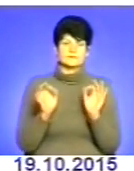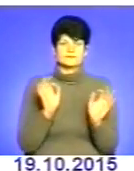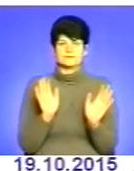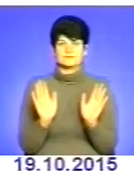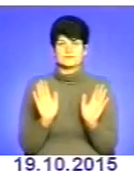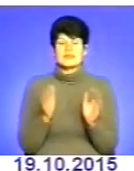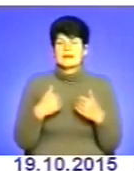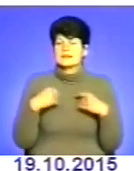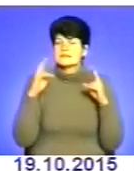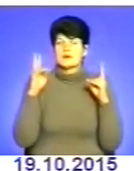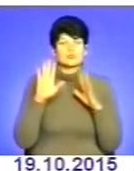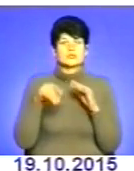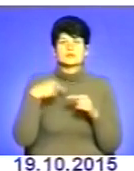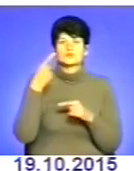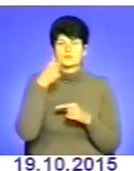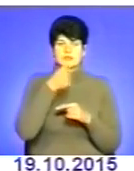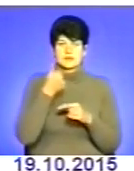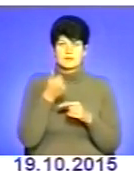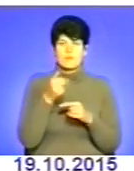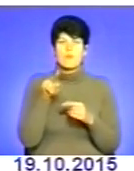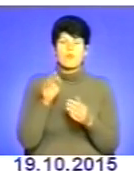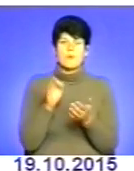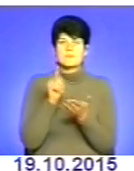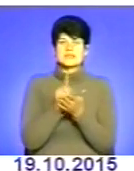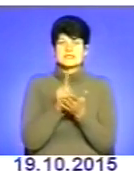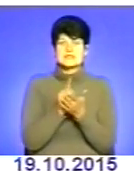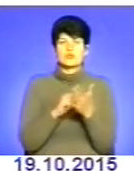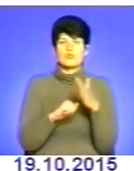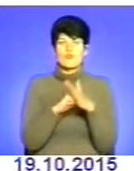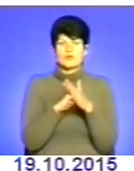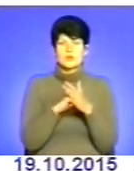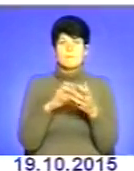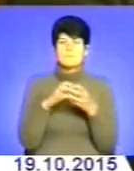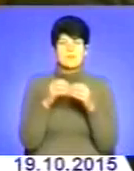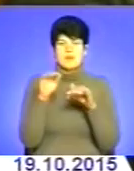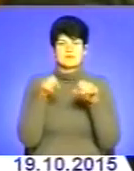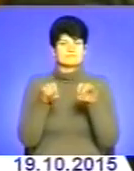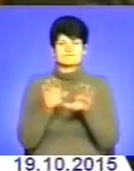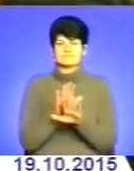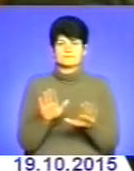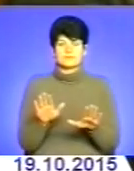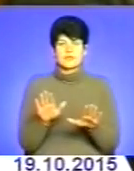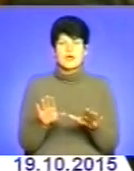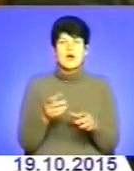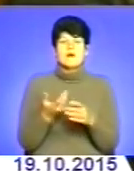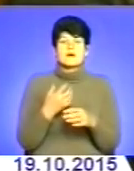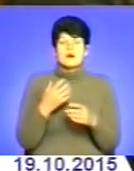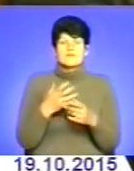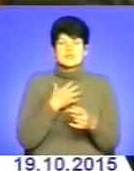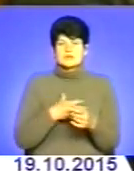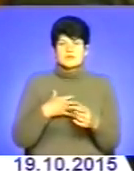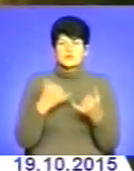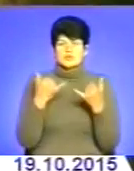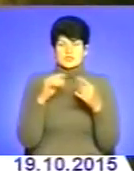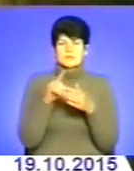Я не знаю, як буде на другий рік По пенсійному фонду проблеми не в регулюванні Та все ж найважливіше з поточних питань на